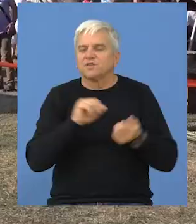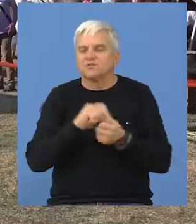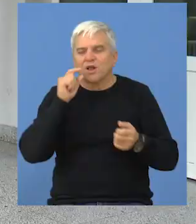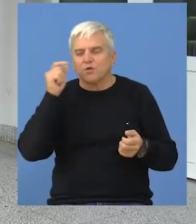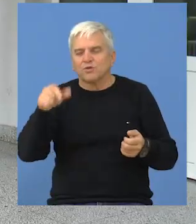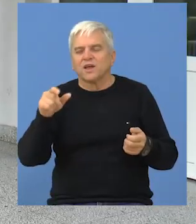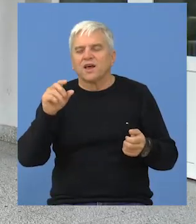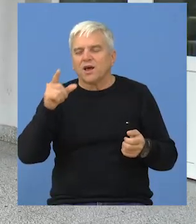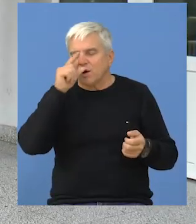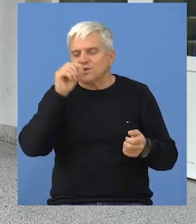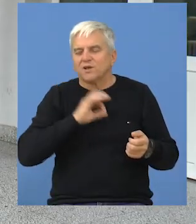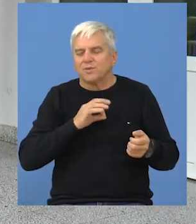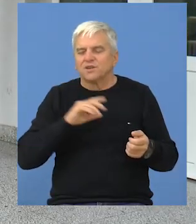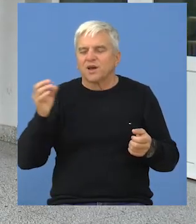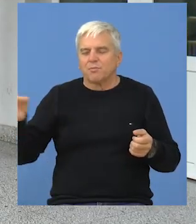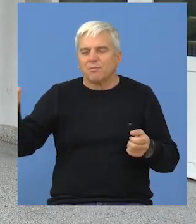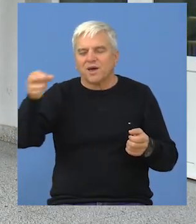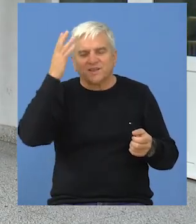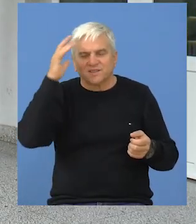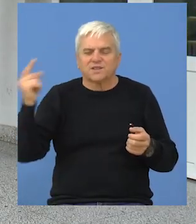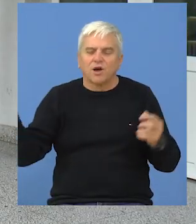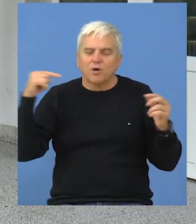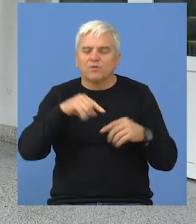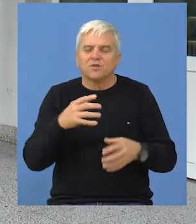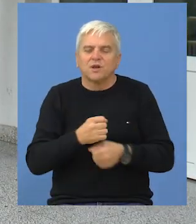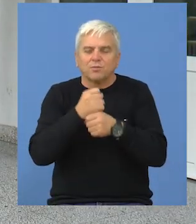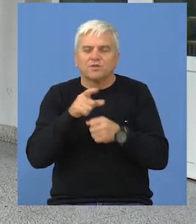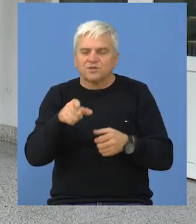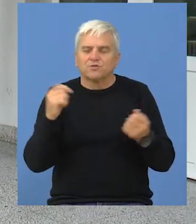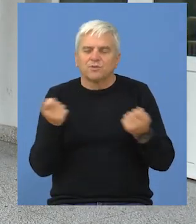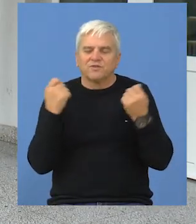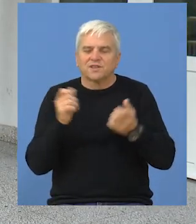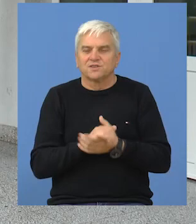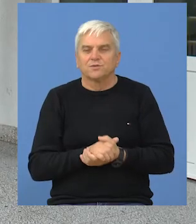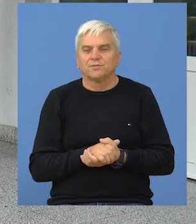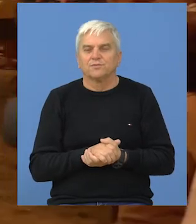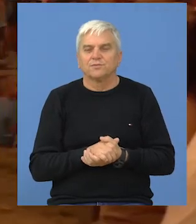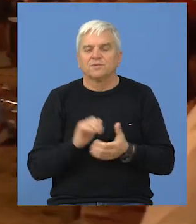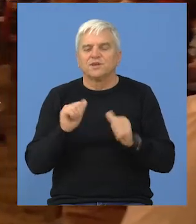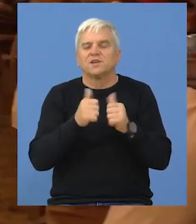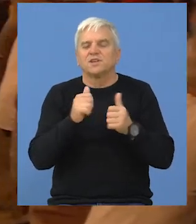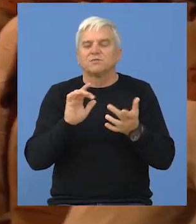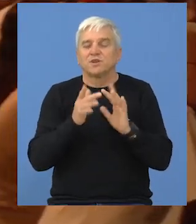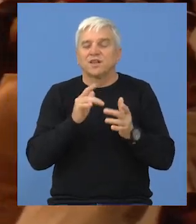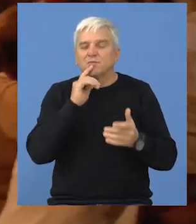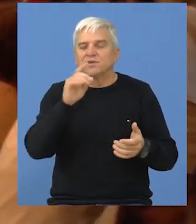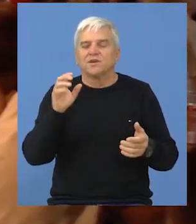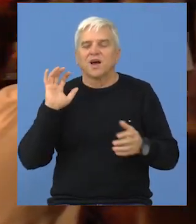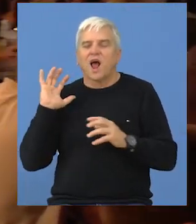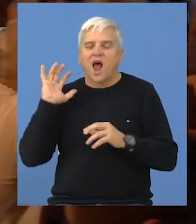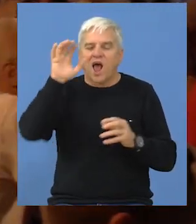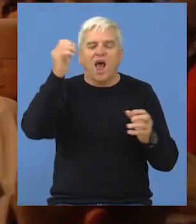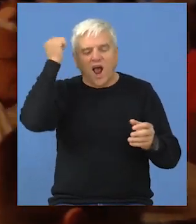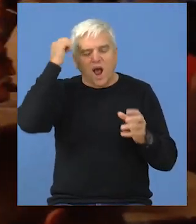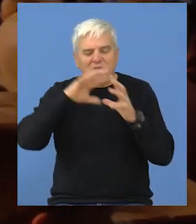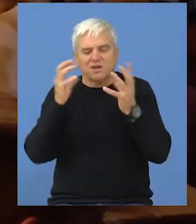pozovem građane Bečeja i okolnih mesta da dođu i da podržavu našu manifestaciju. Sportska nadmetanja poput